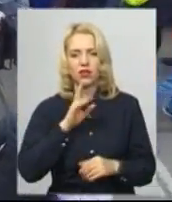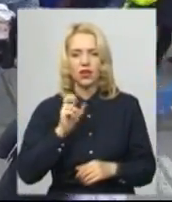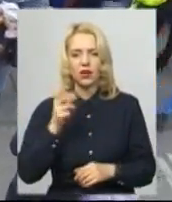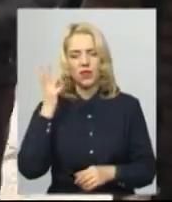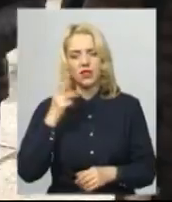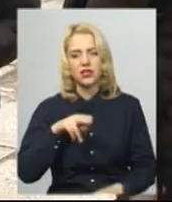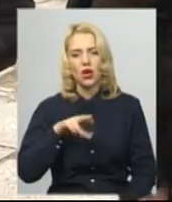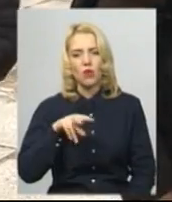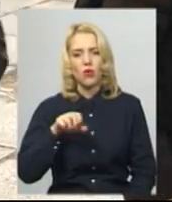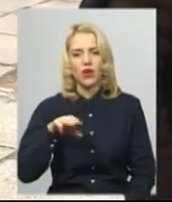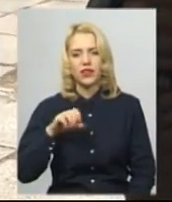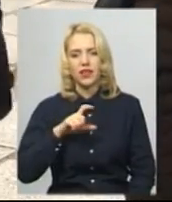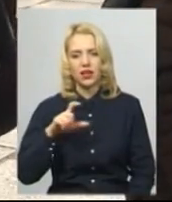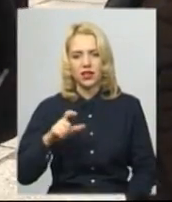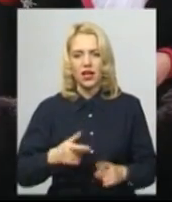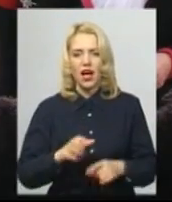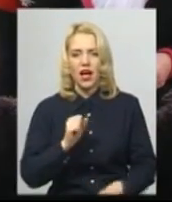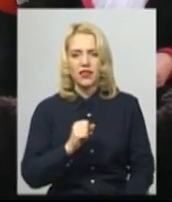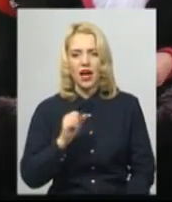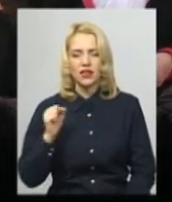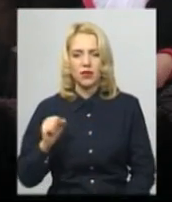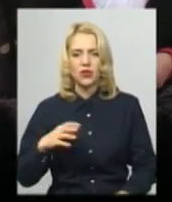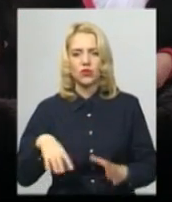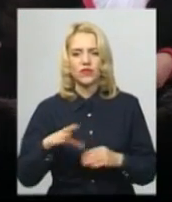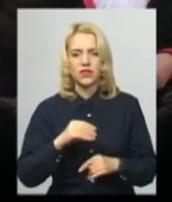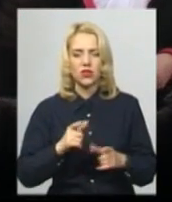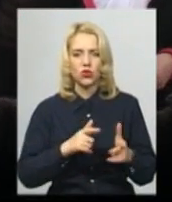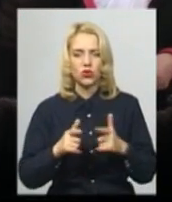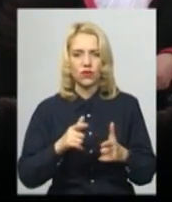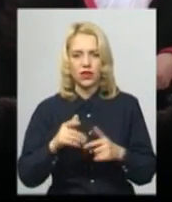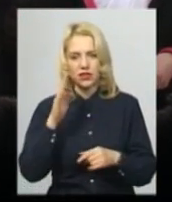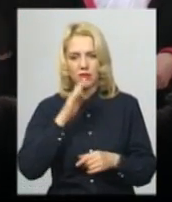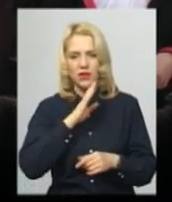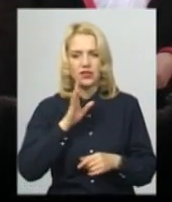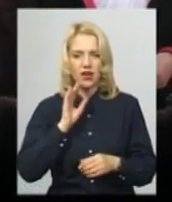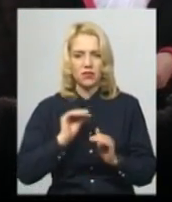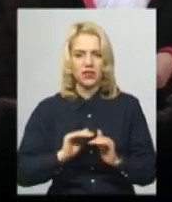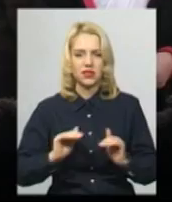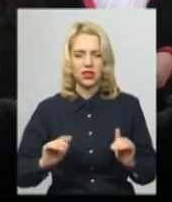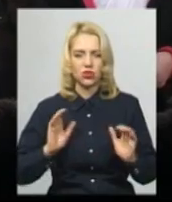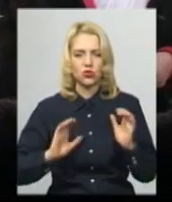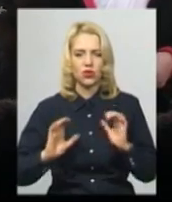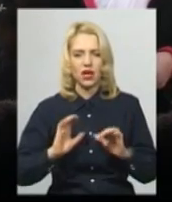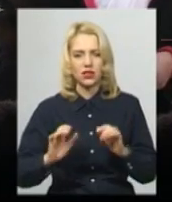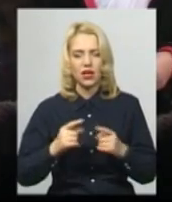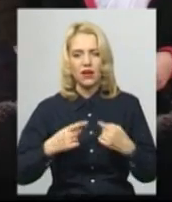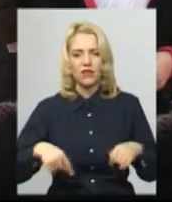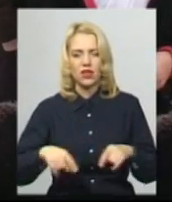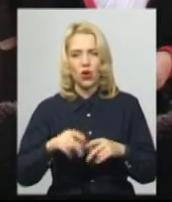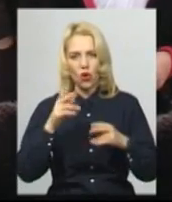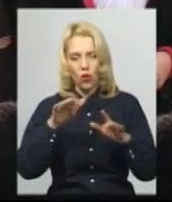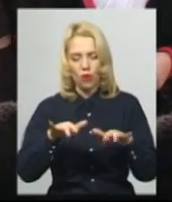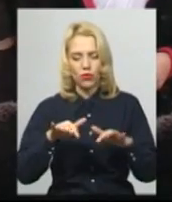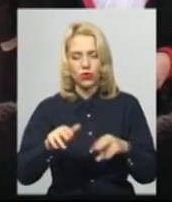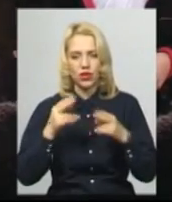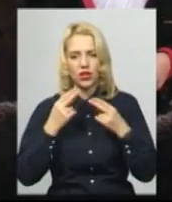політехнічного коледжу Анна Атаманюк. Всі смаколики готувалися батьками та дітьми студентів відділення комп'ютерної інженерії.